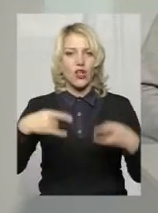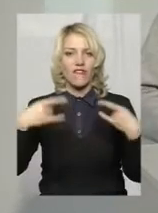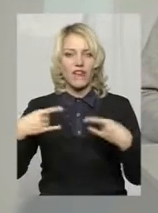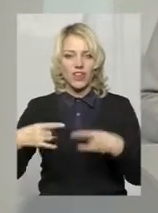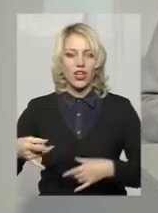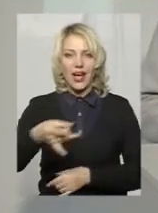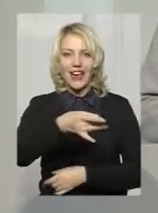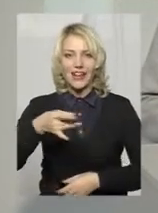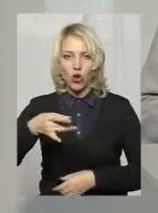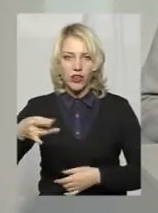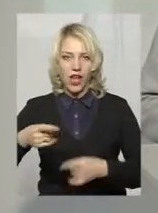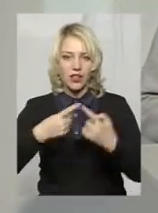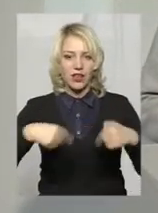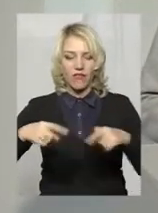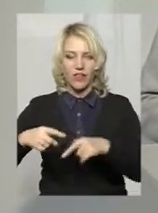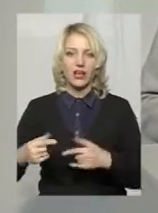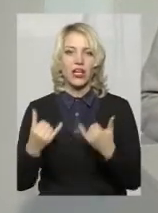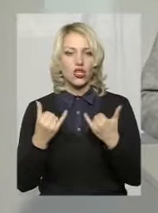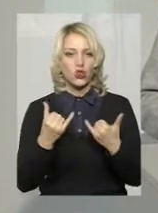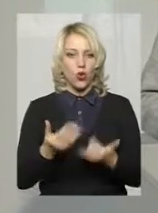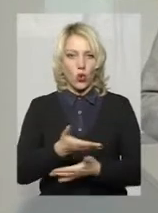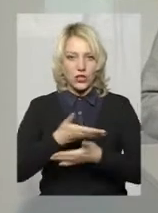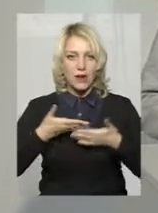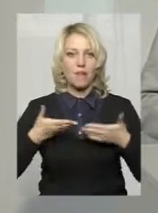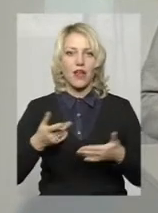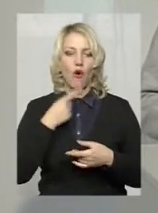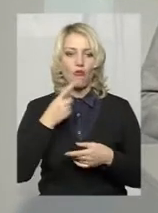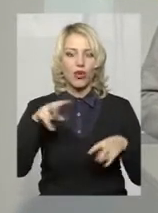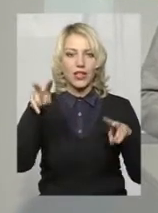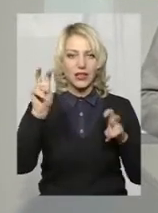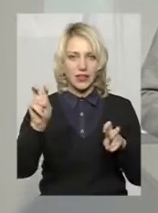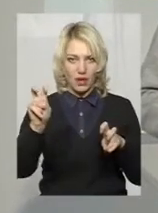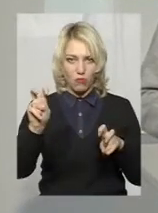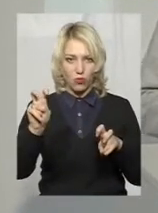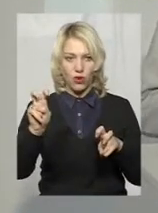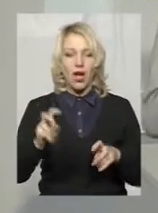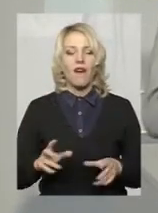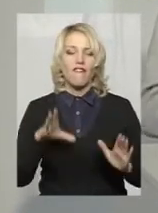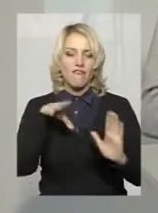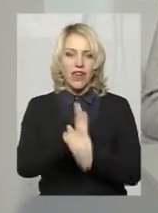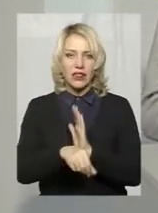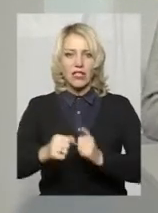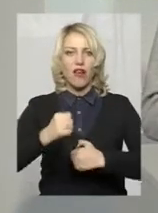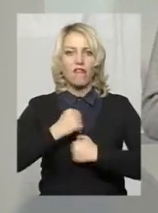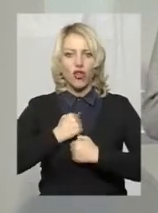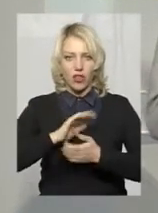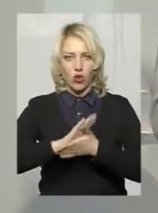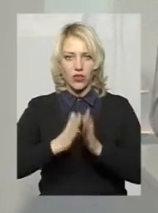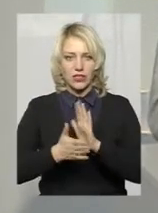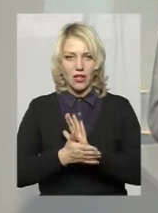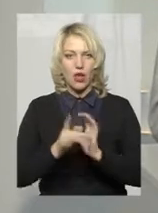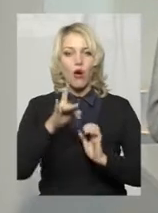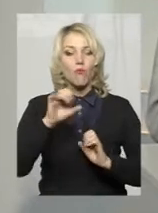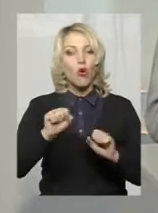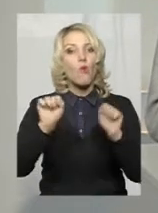регіональних філій. Сьогодні ми говорили про введення воєнного стану, про